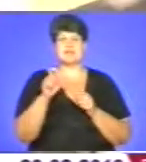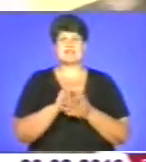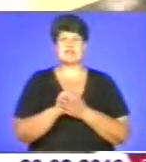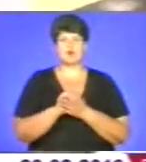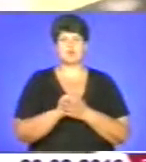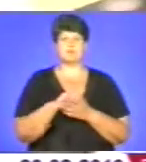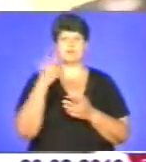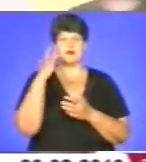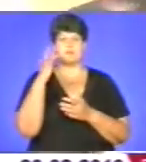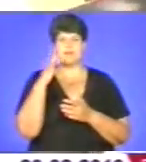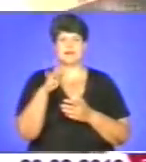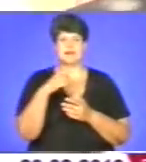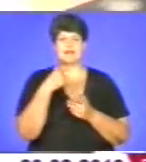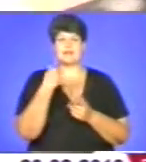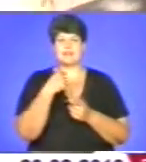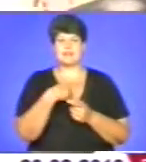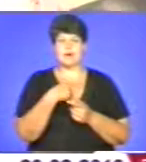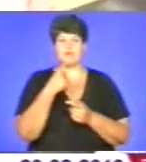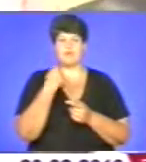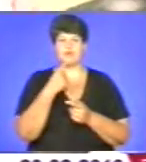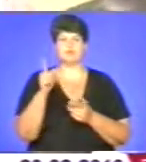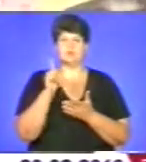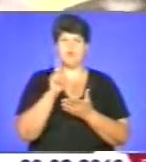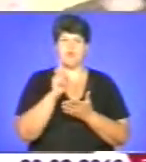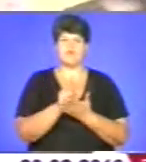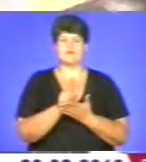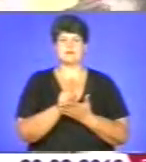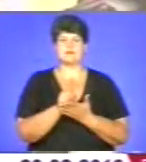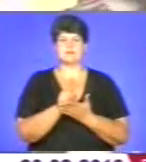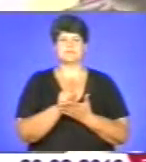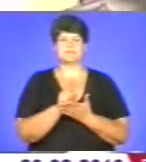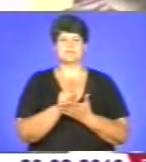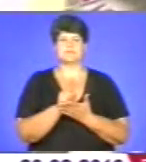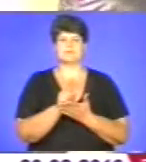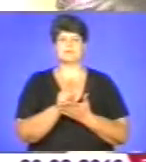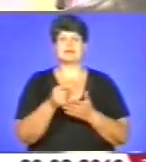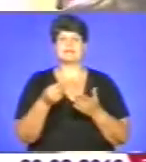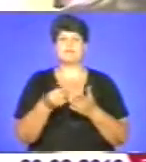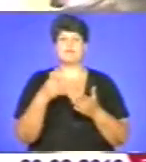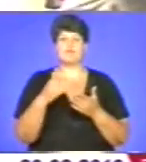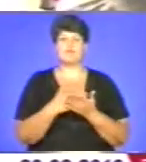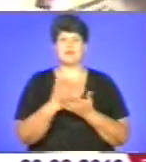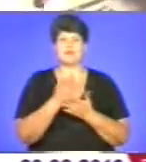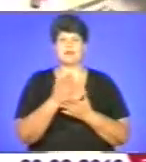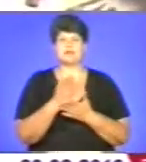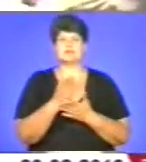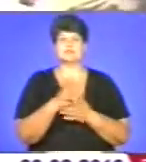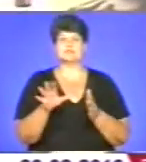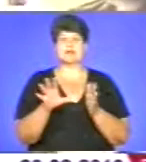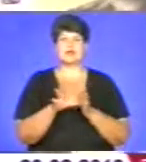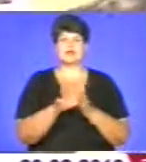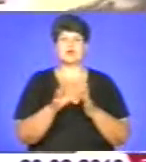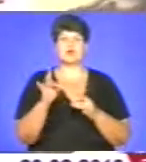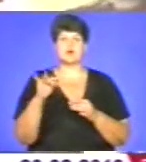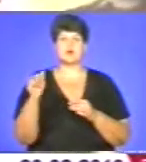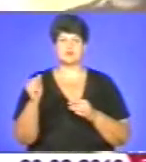і Сполуччя Америки, нам нав'язують, що ми повинні виходити на цінову політику за енергоресурси,